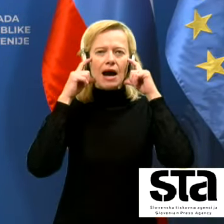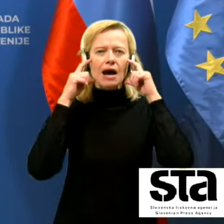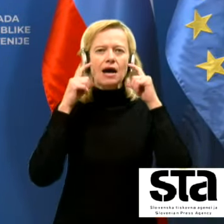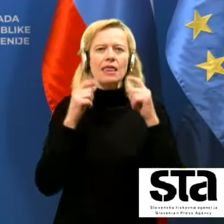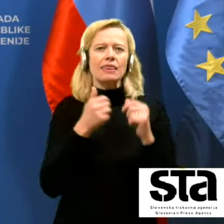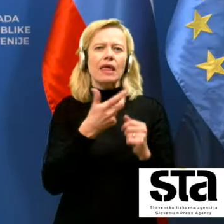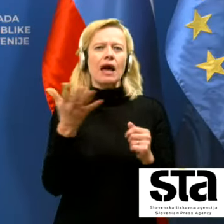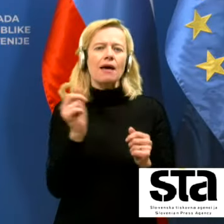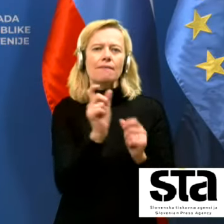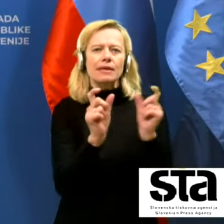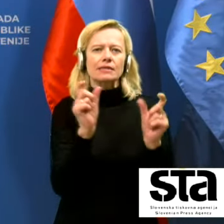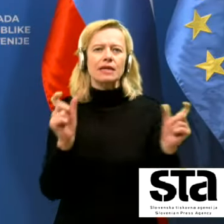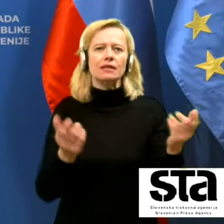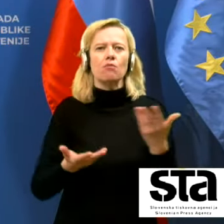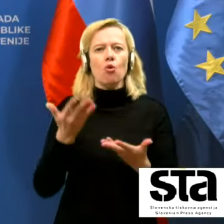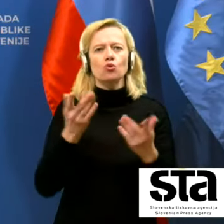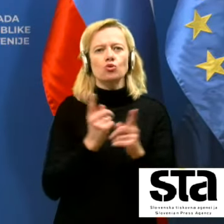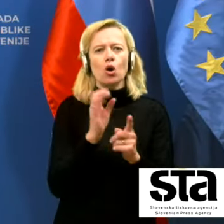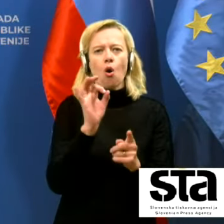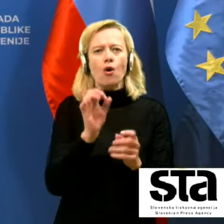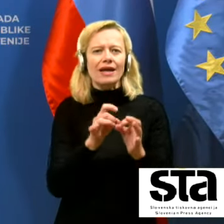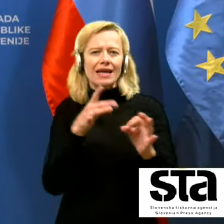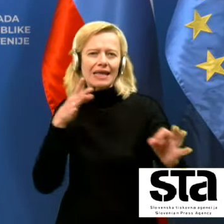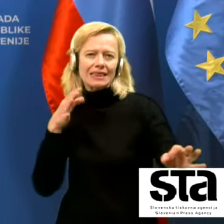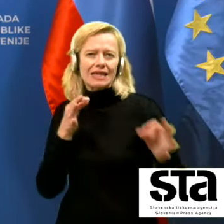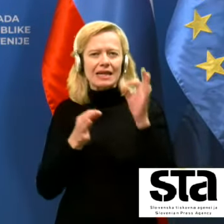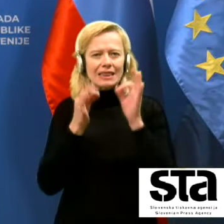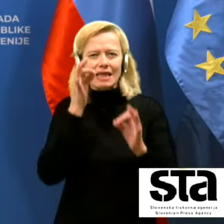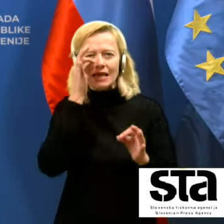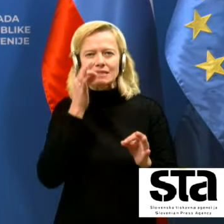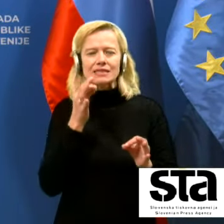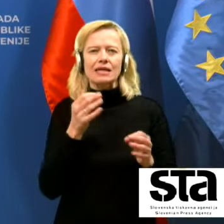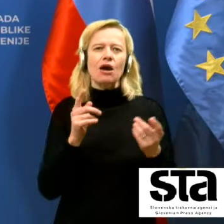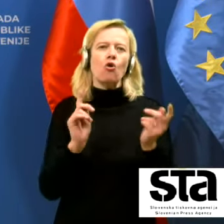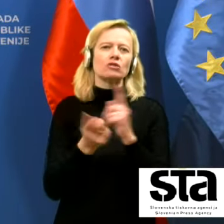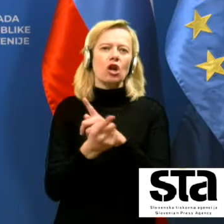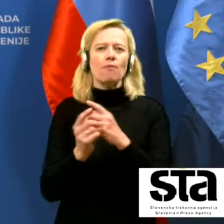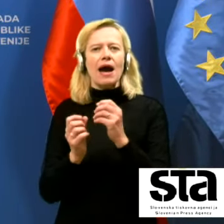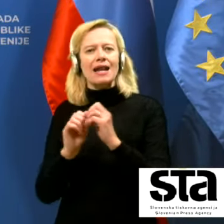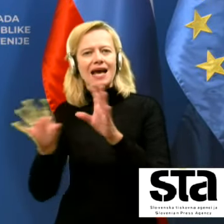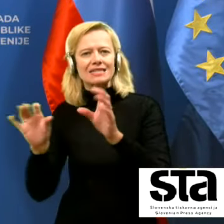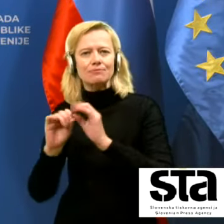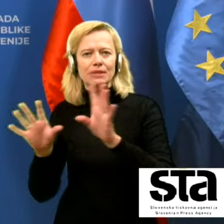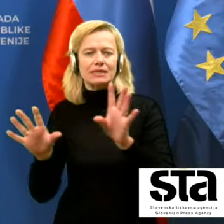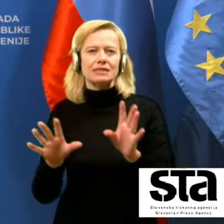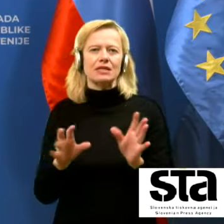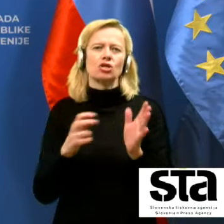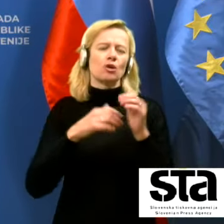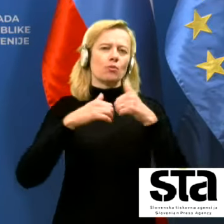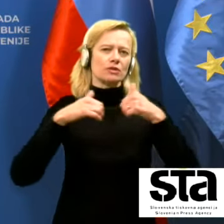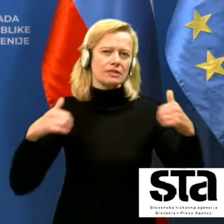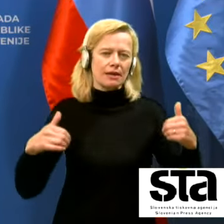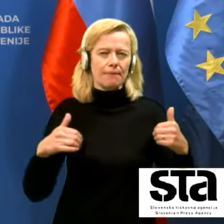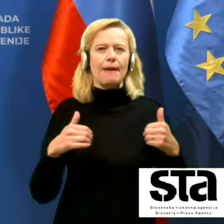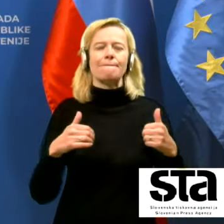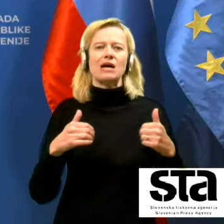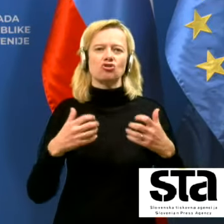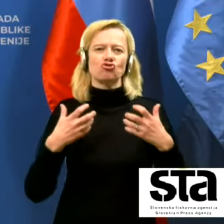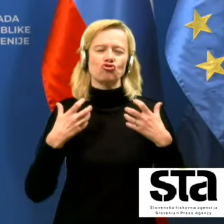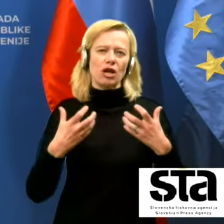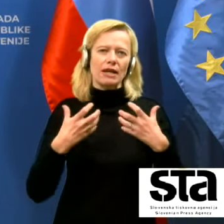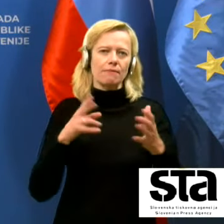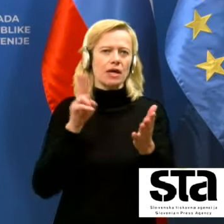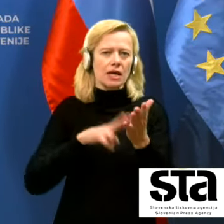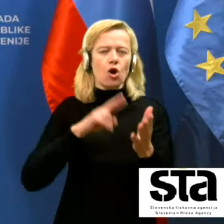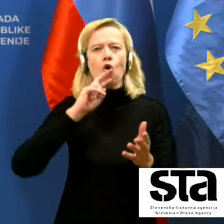nekaj besed, morda tudi v teh hitrih testih oziroma razpisih. Predvsem pa pač želim